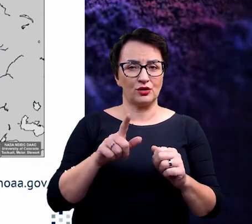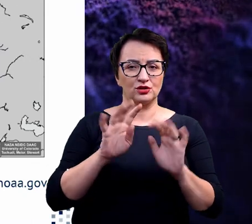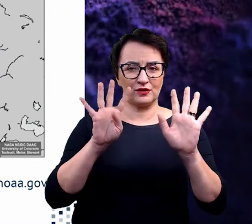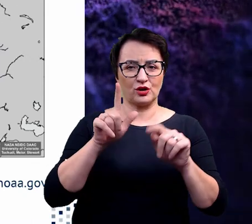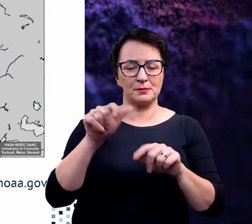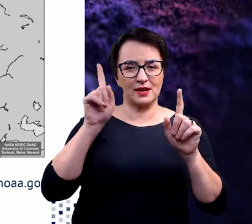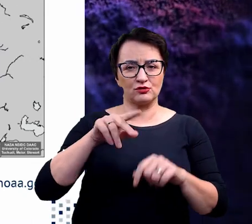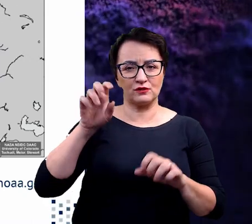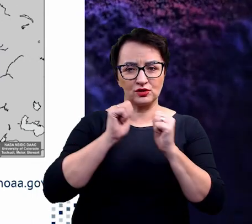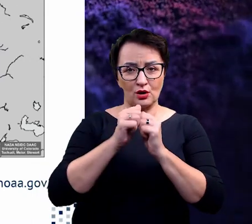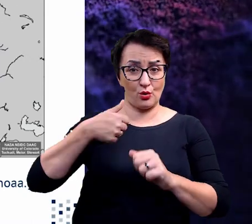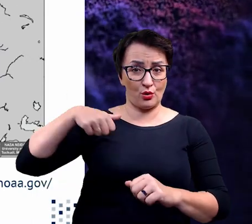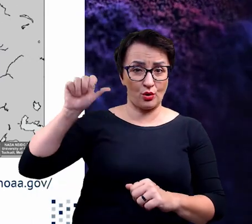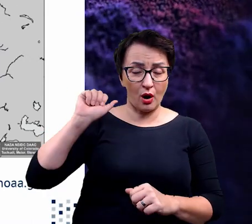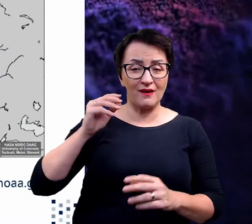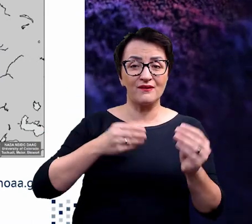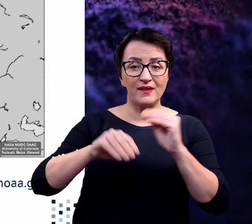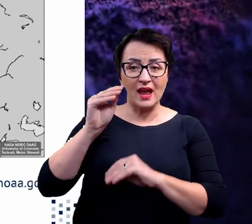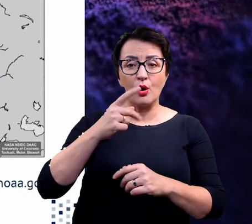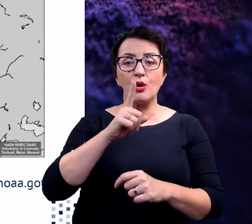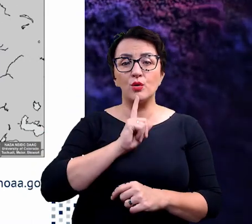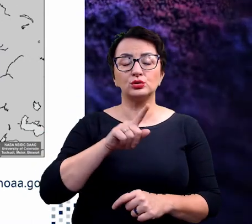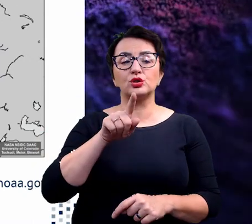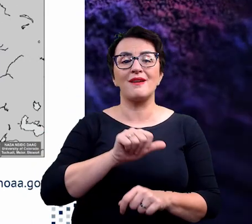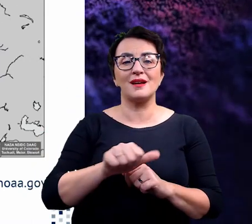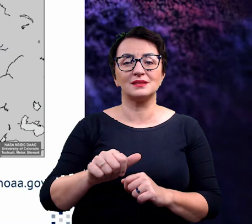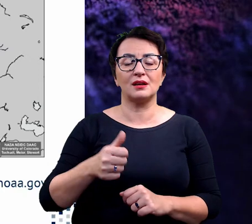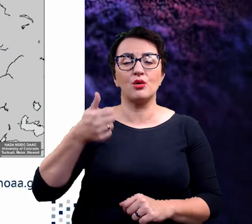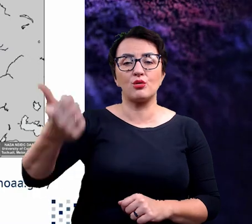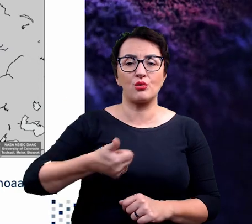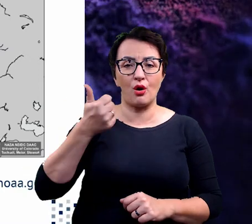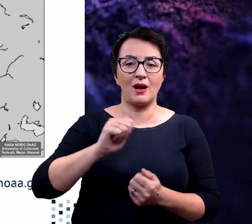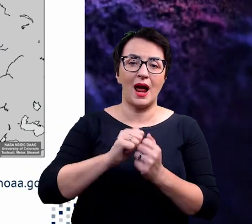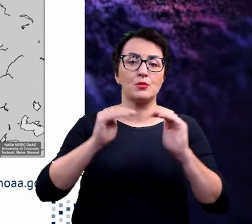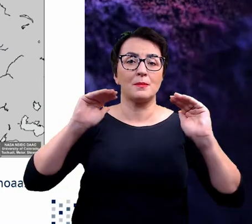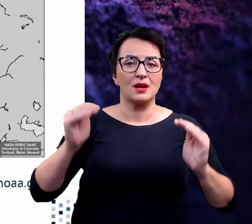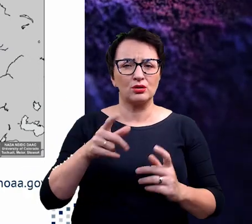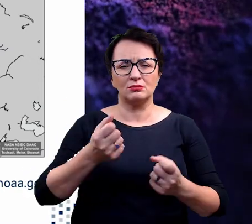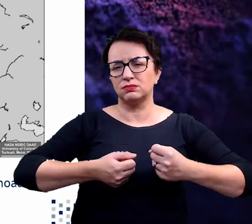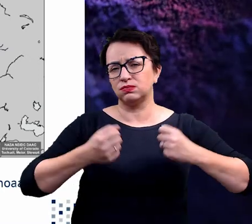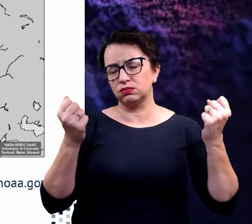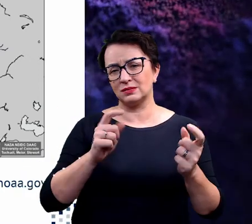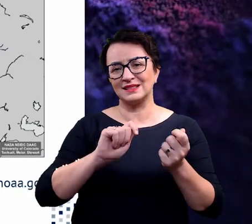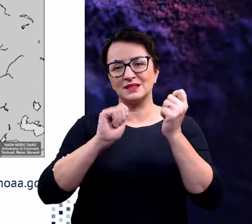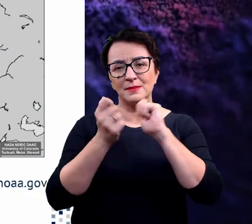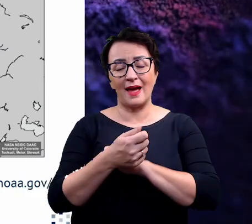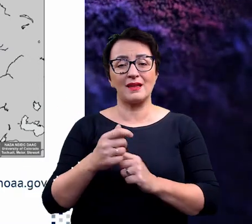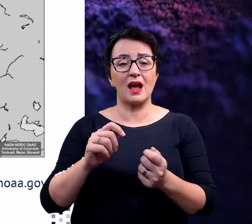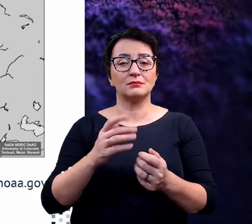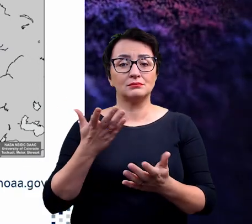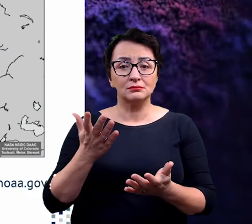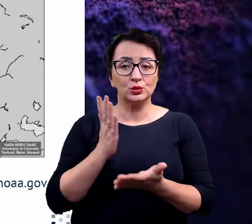większość tego lodu to jest zaledwie lód, który ma jeden rok lub mniej. Także jest to kolejna kolosalna zmiana, która dokonała się w ciągu ostatnich dziesięcioleci